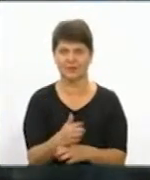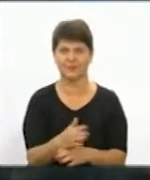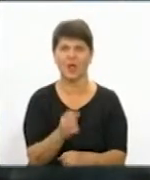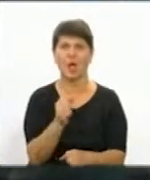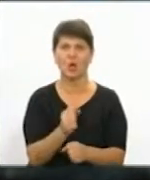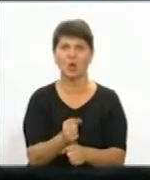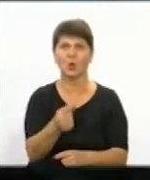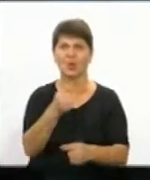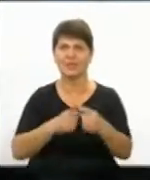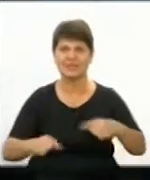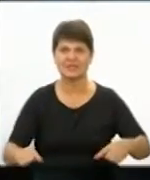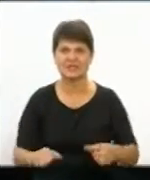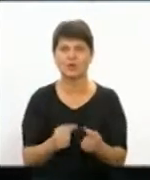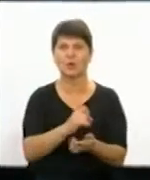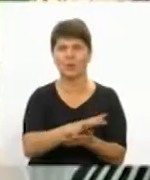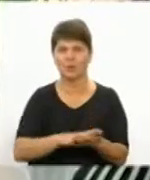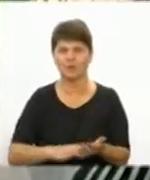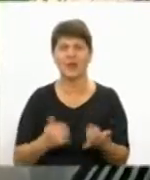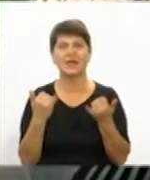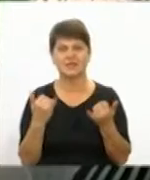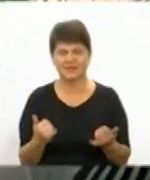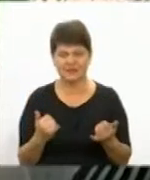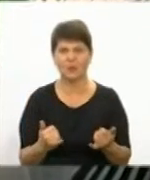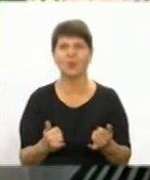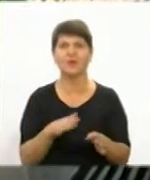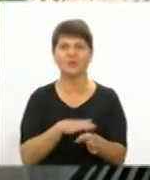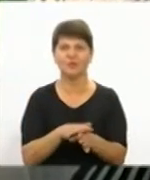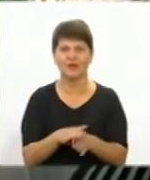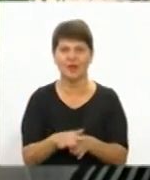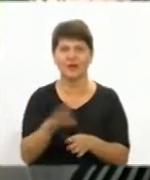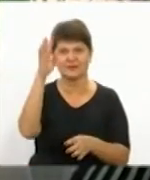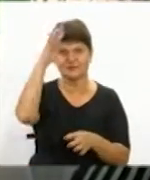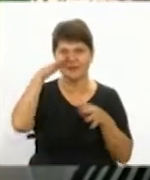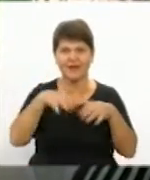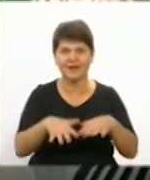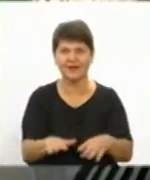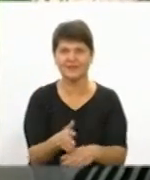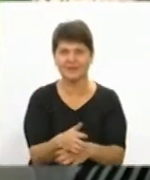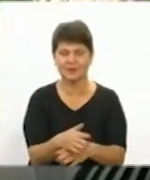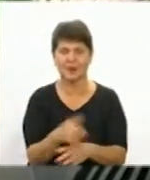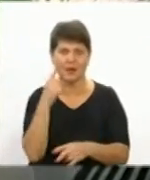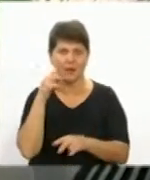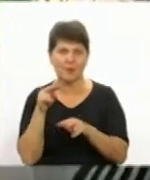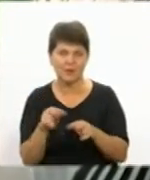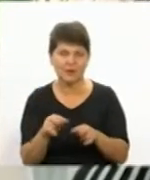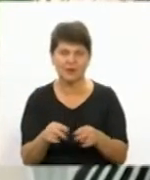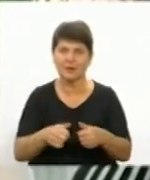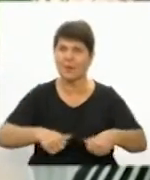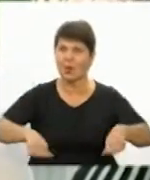продовжуються. Сьогодні також відбувається зариблення. Ми знаємо, що процес відбувається під наглядом комісії.